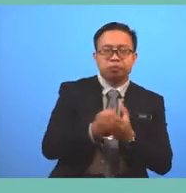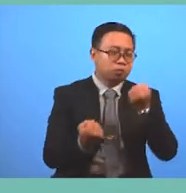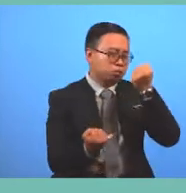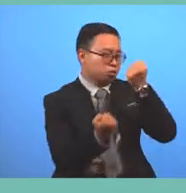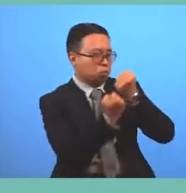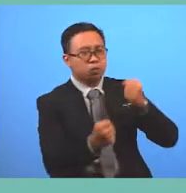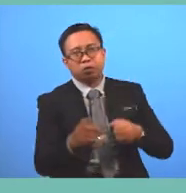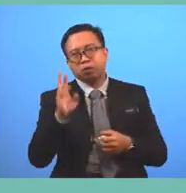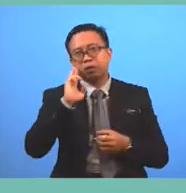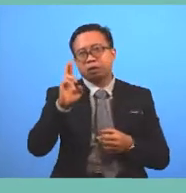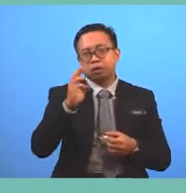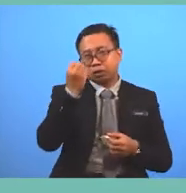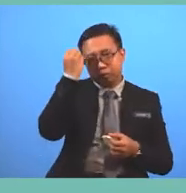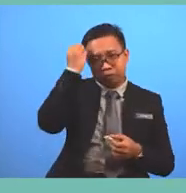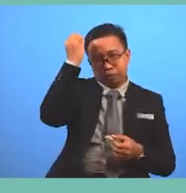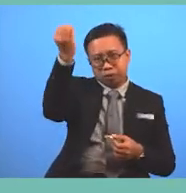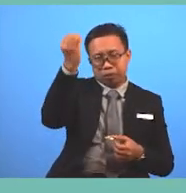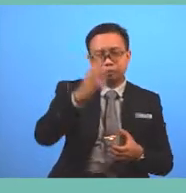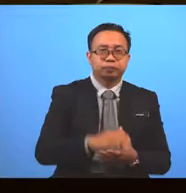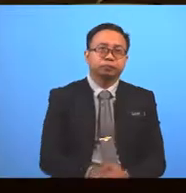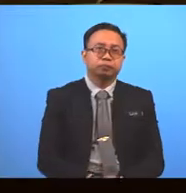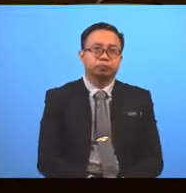or her opinion about the film